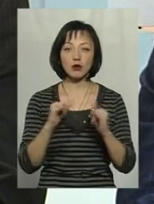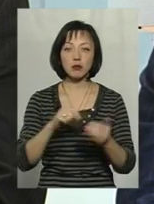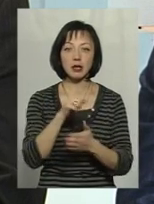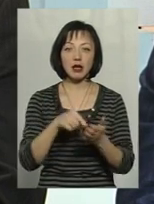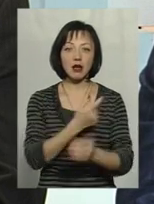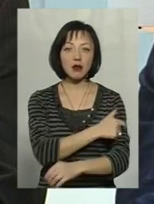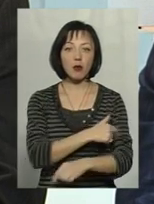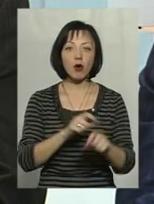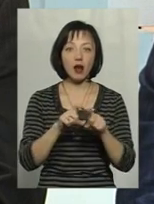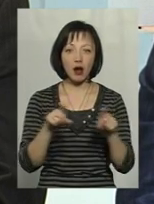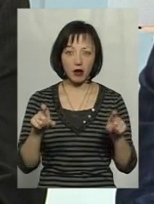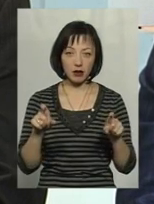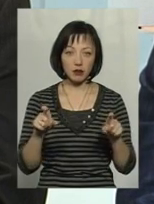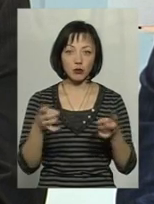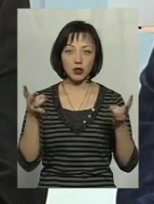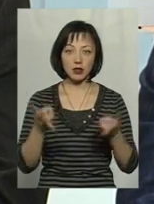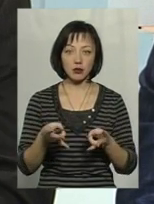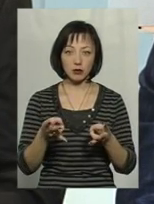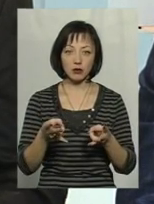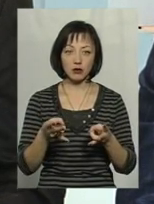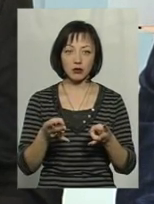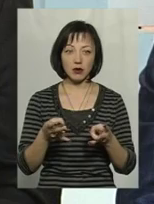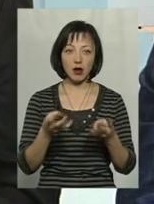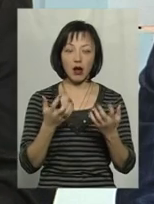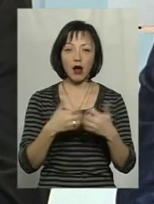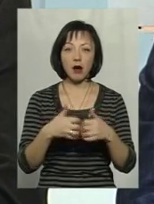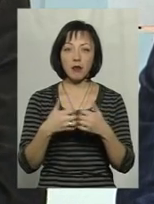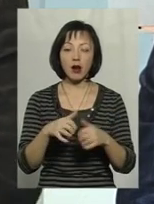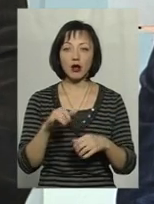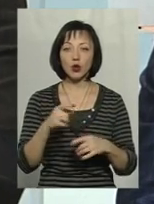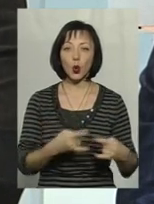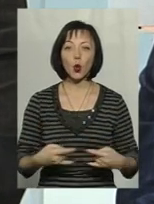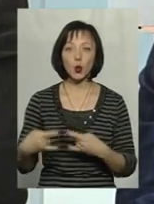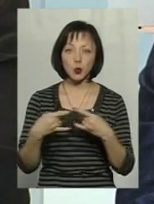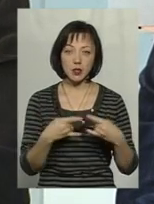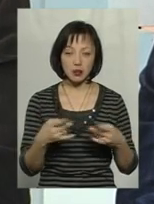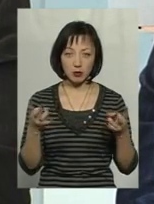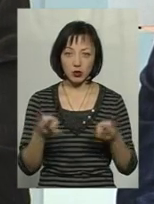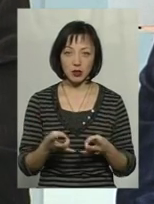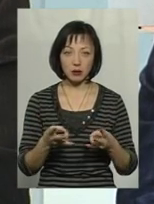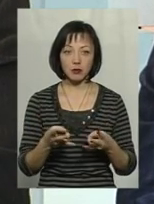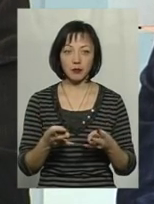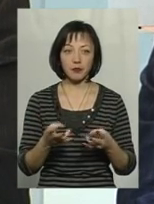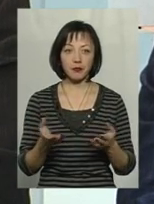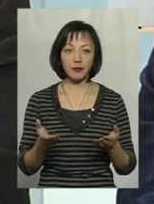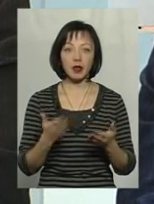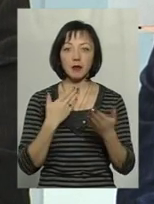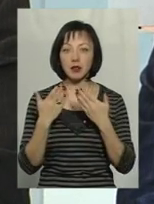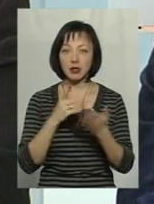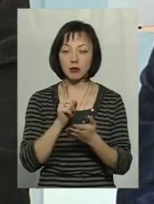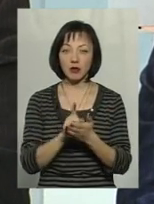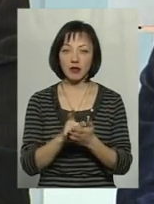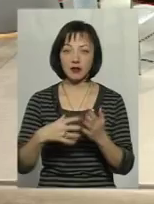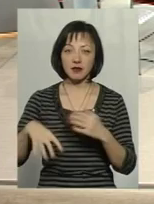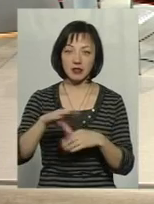лікарні, де потрібен апарат, ультразвуковий теж апарат є. Але цьогось не побачив. А підхід повинен бути